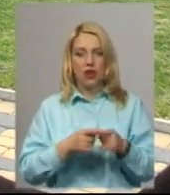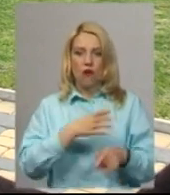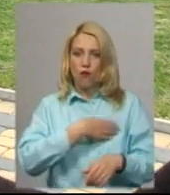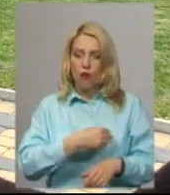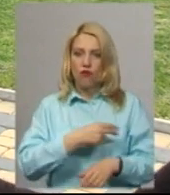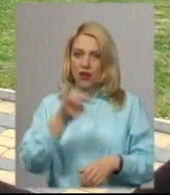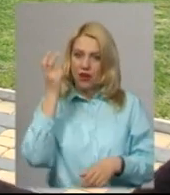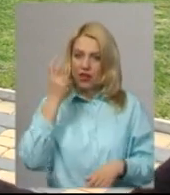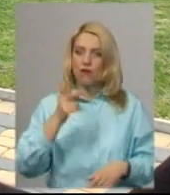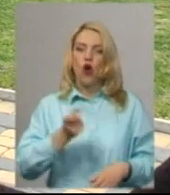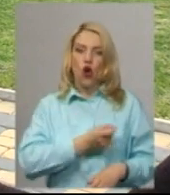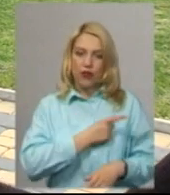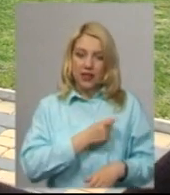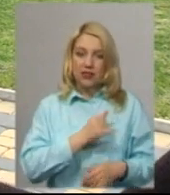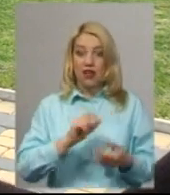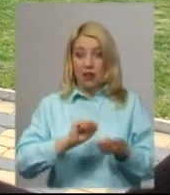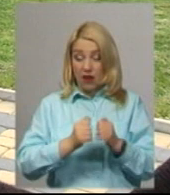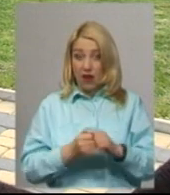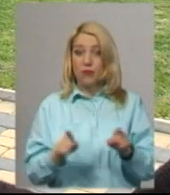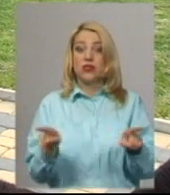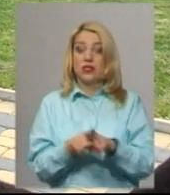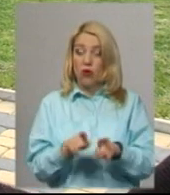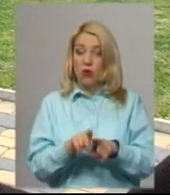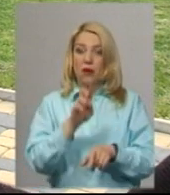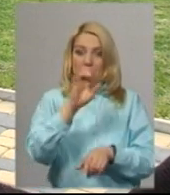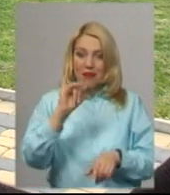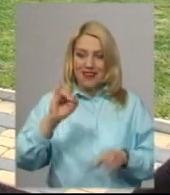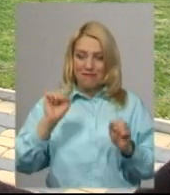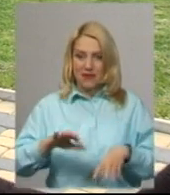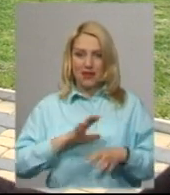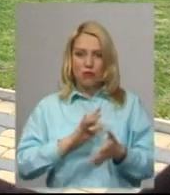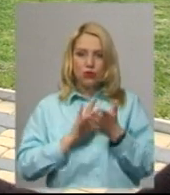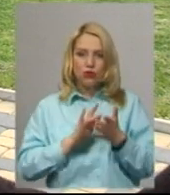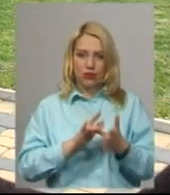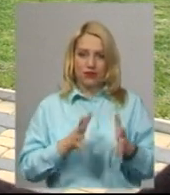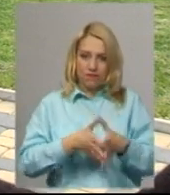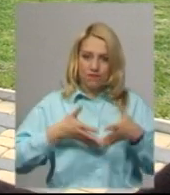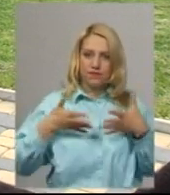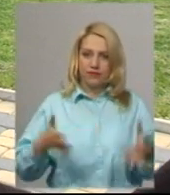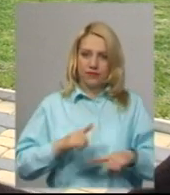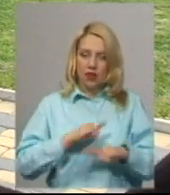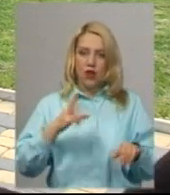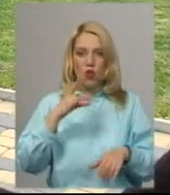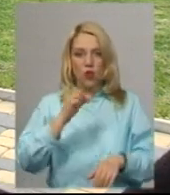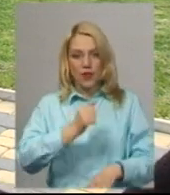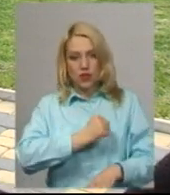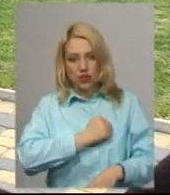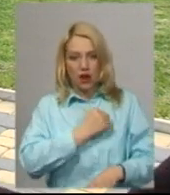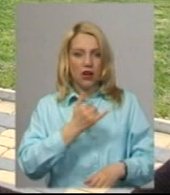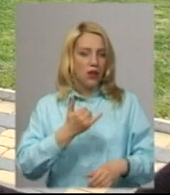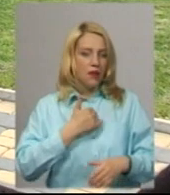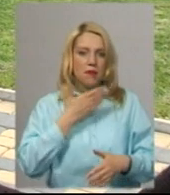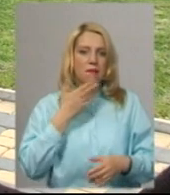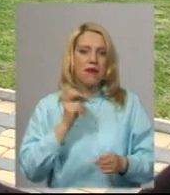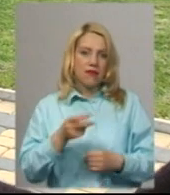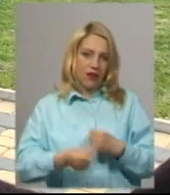Київ, Одеса, то Кам'янець також міг би стати мекою туризма в Україні, але, на жаль, до нас немає